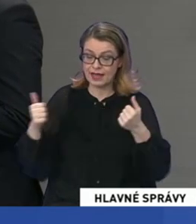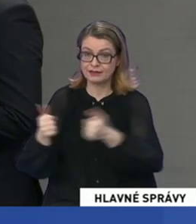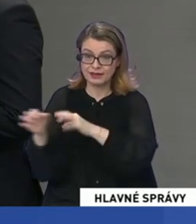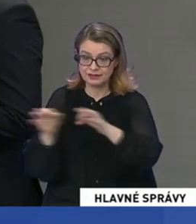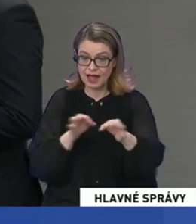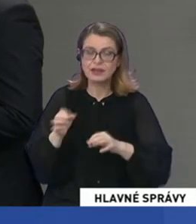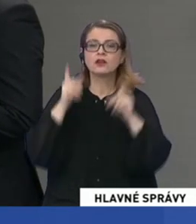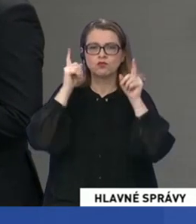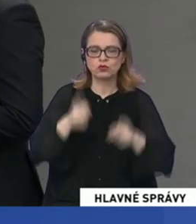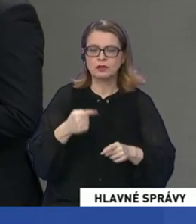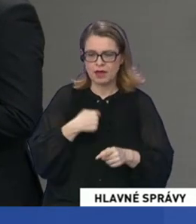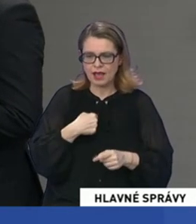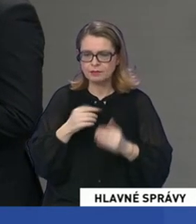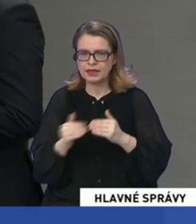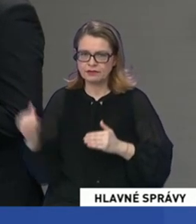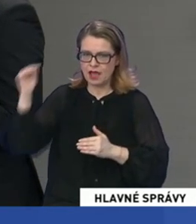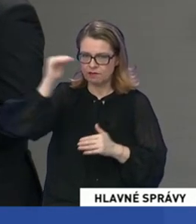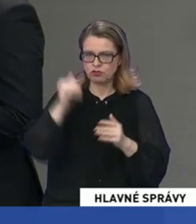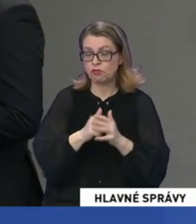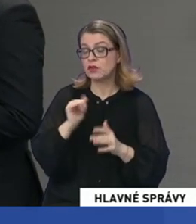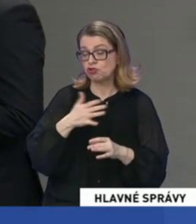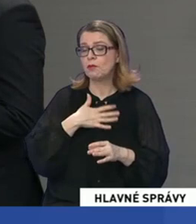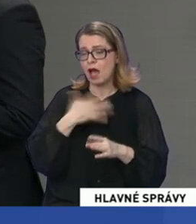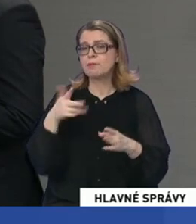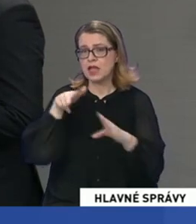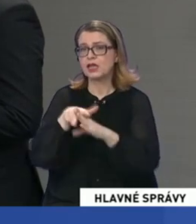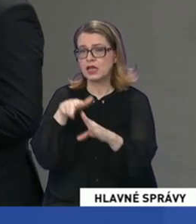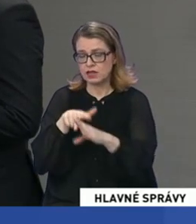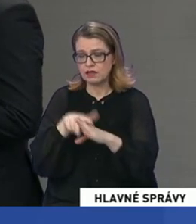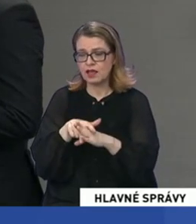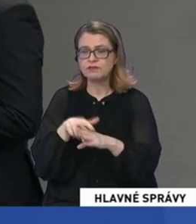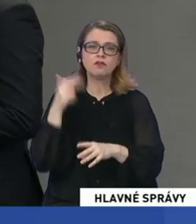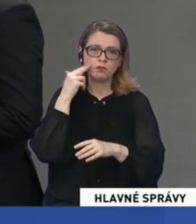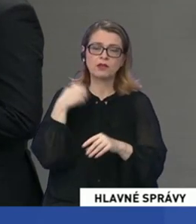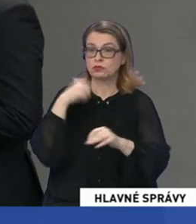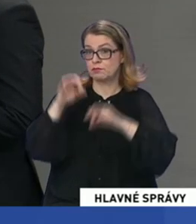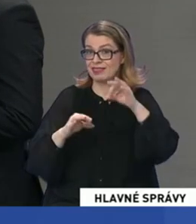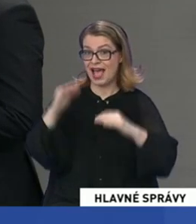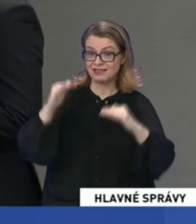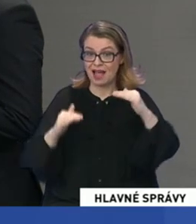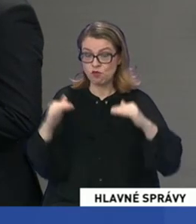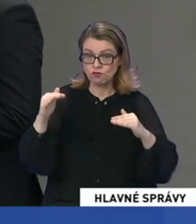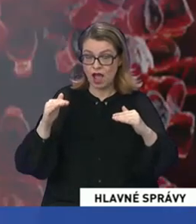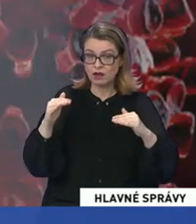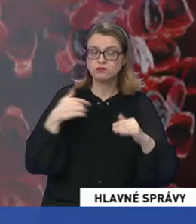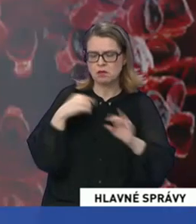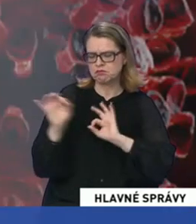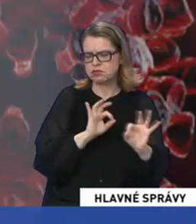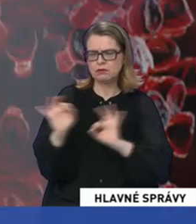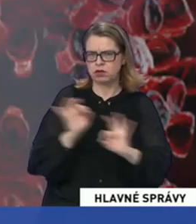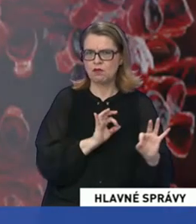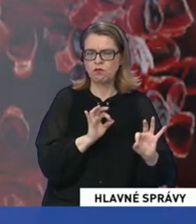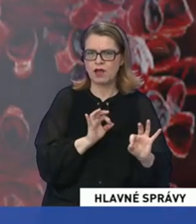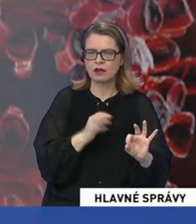tak budeme aj my musieť navyšovať odberové týmy. Máme ešte nejaké rezervy, práve v piatok sme to nastavovali, takže sme pripravení v podstate v karanténnych